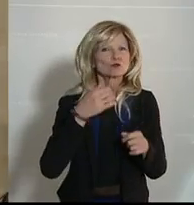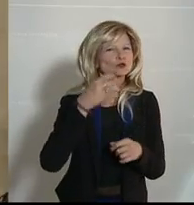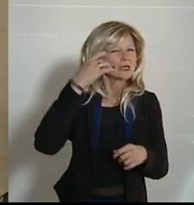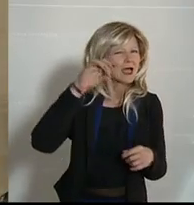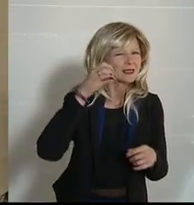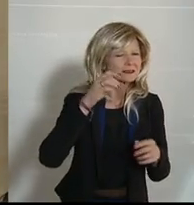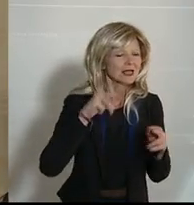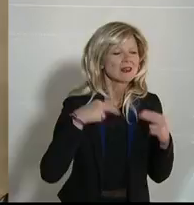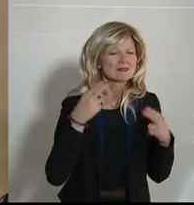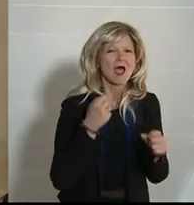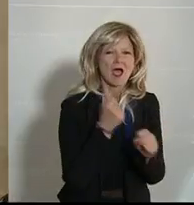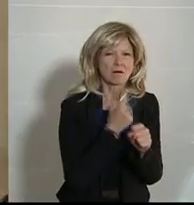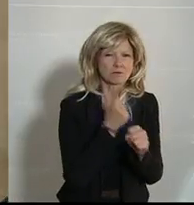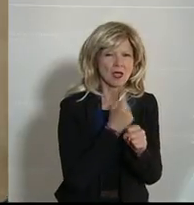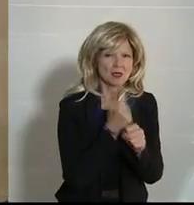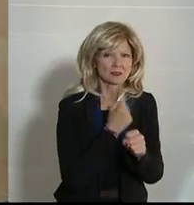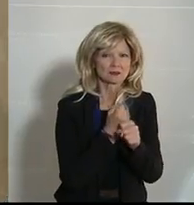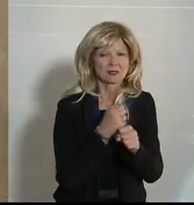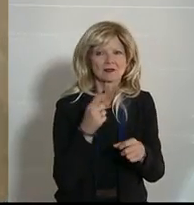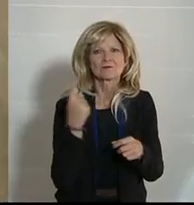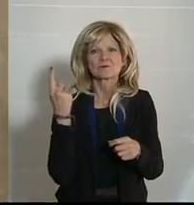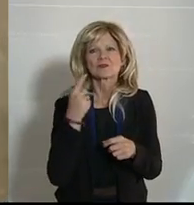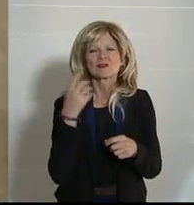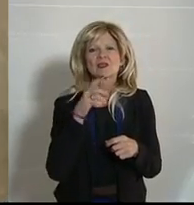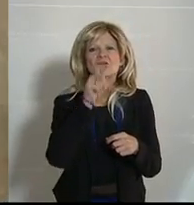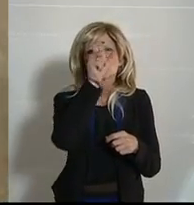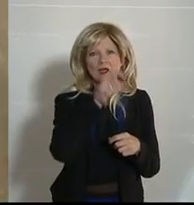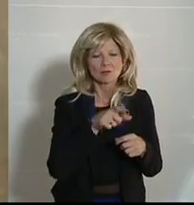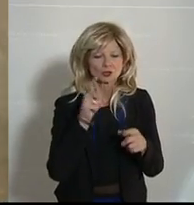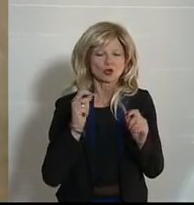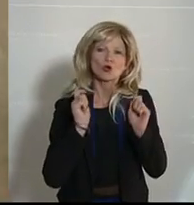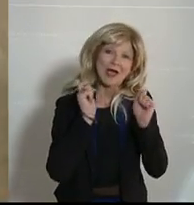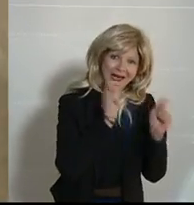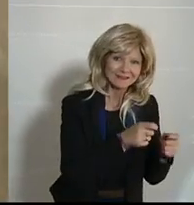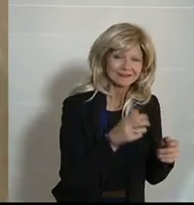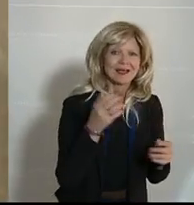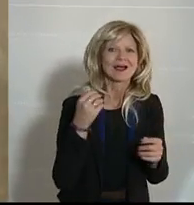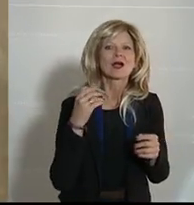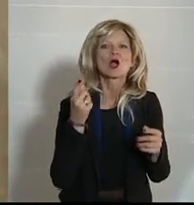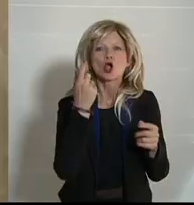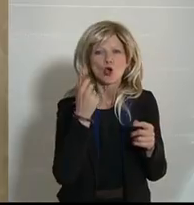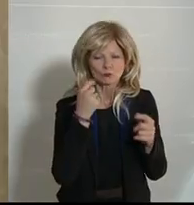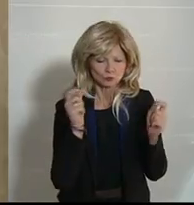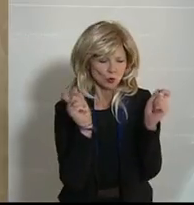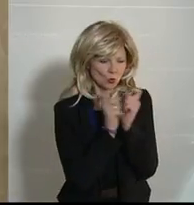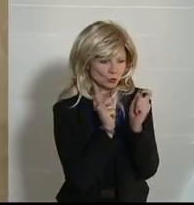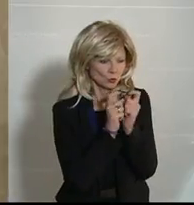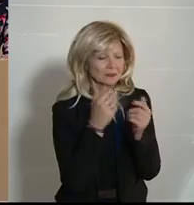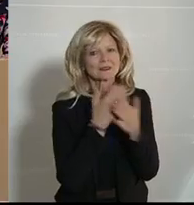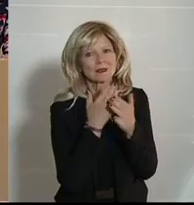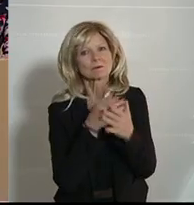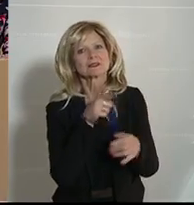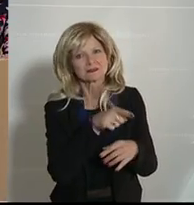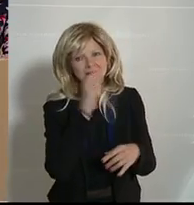nachgearbeitet werden. Die Antragsteller werden kontaktiert, damit der Antrag auch entsprechend vervollständigt wird.